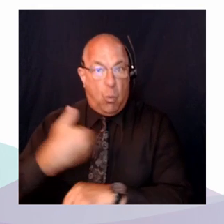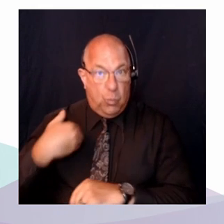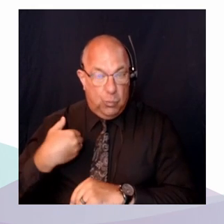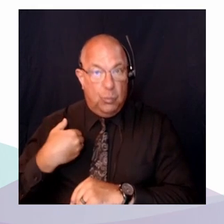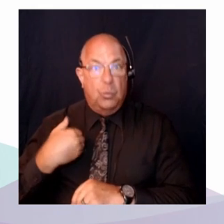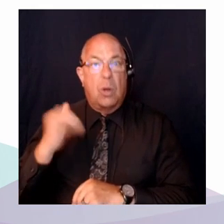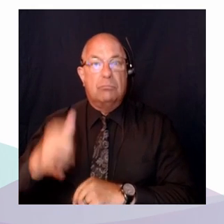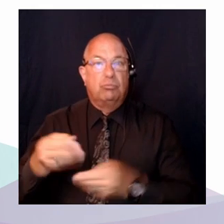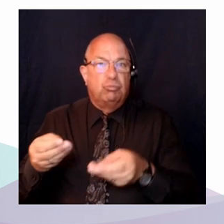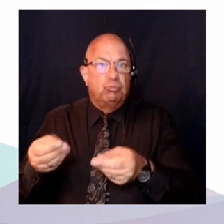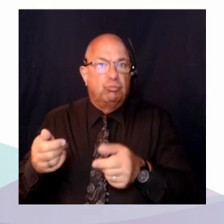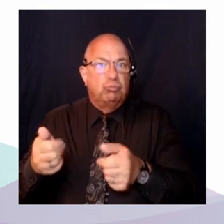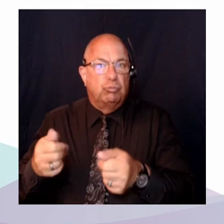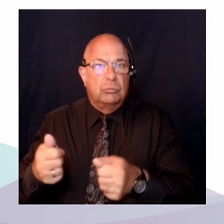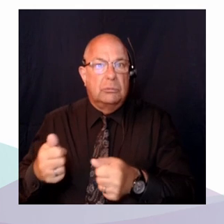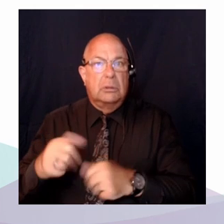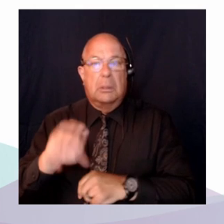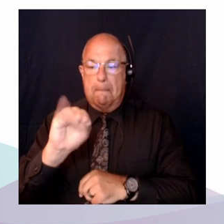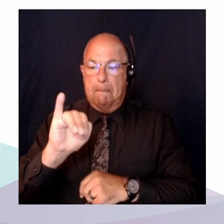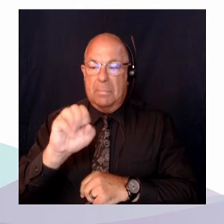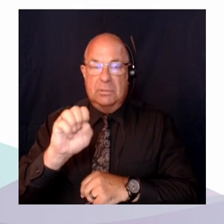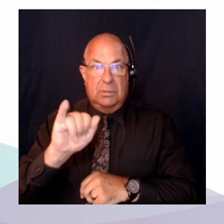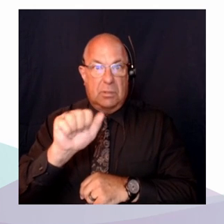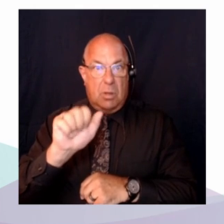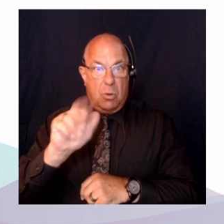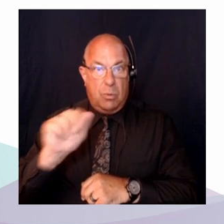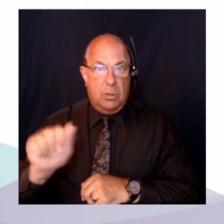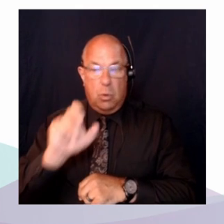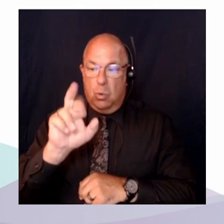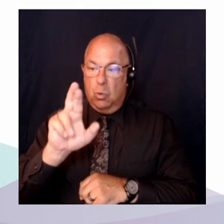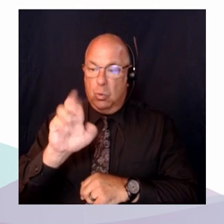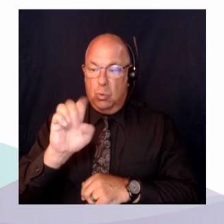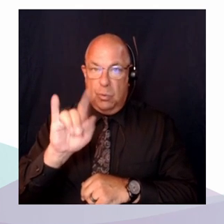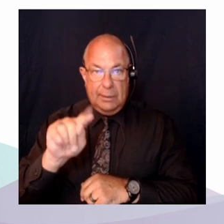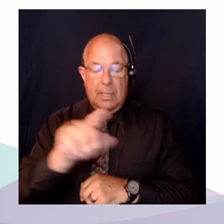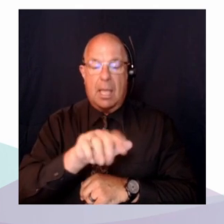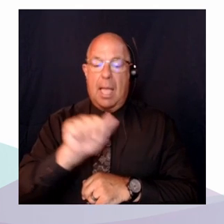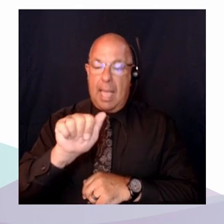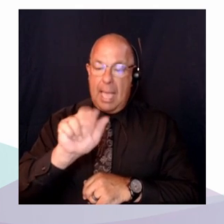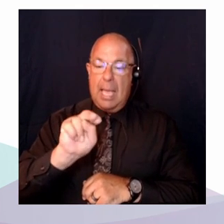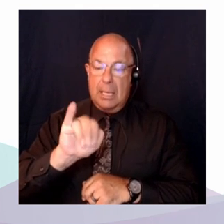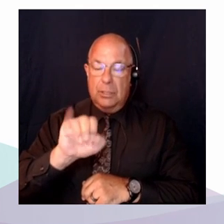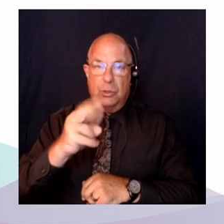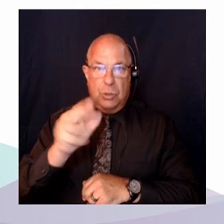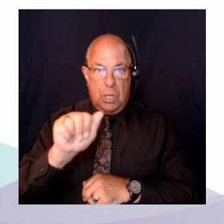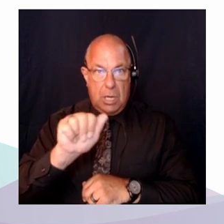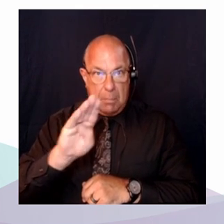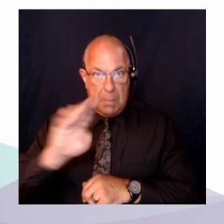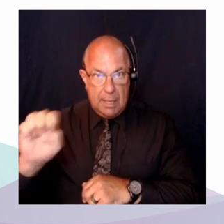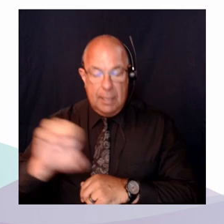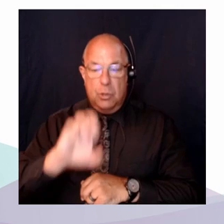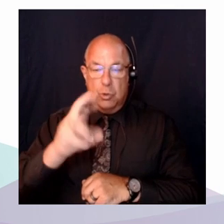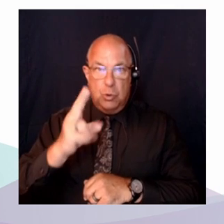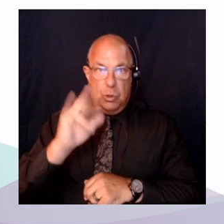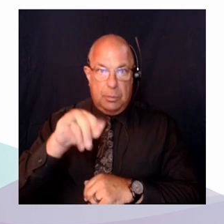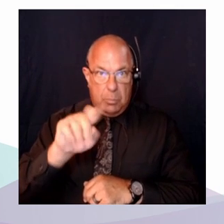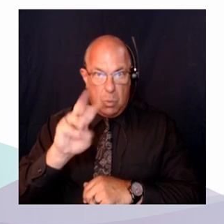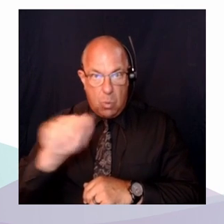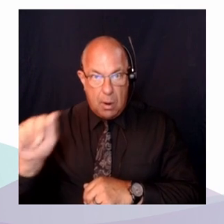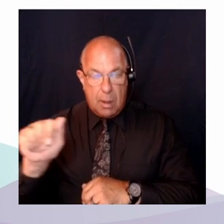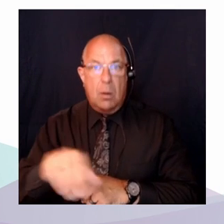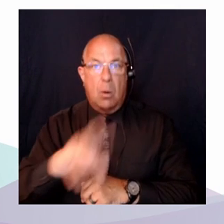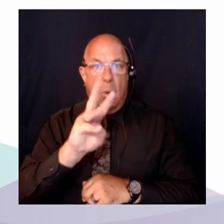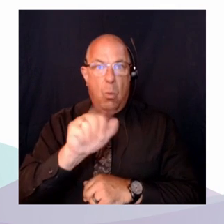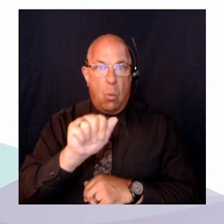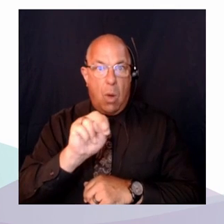crédit, les Anishinabés, les Chippawa, les Odenesonés et les Wanda, et est maintenant le territoire de